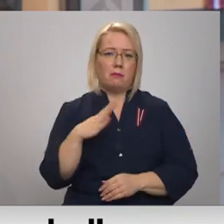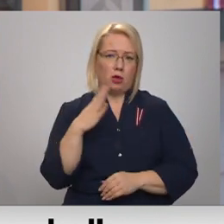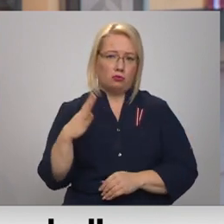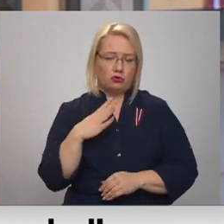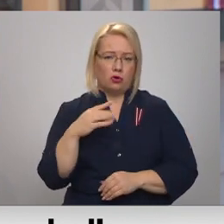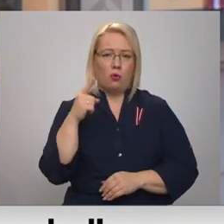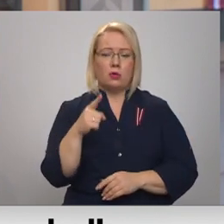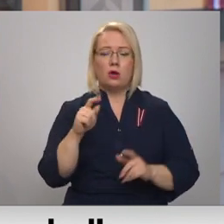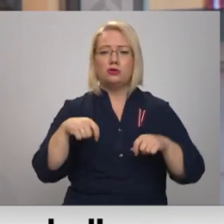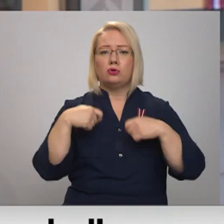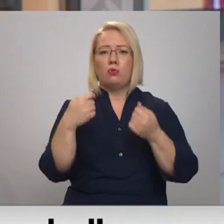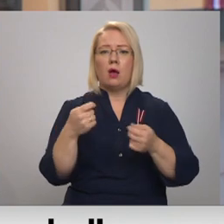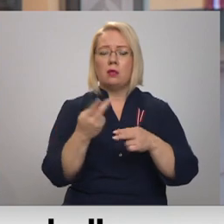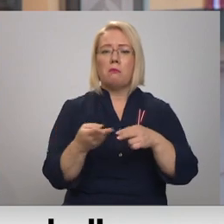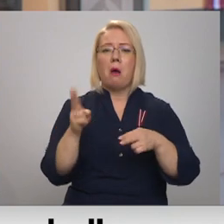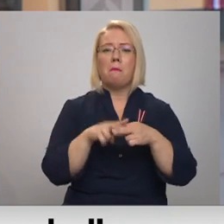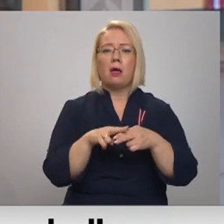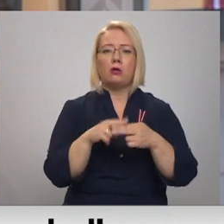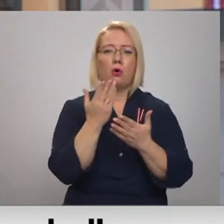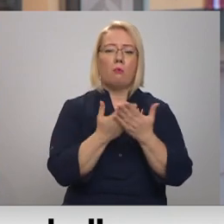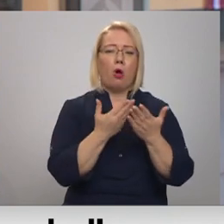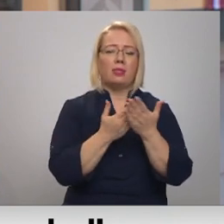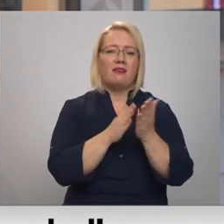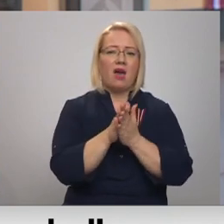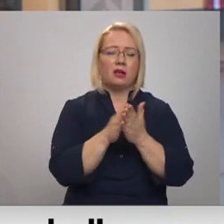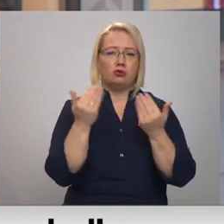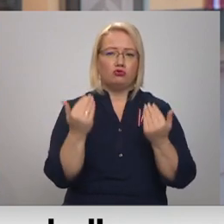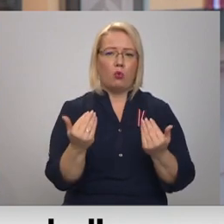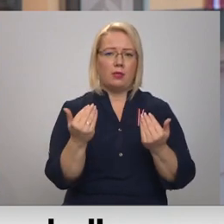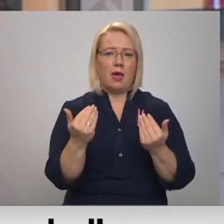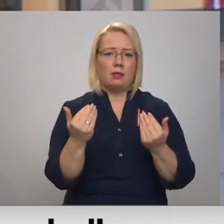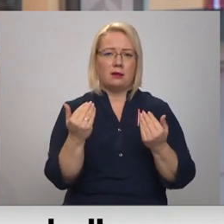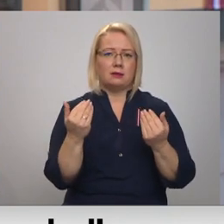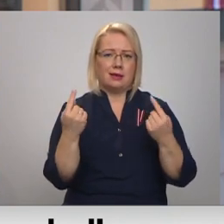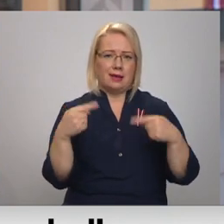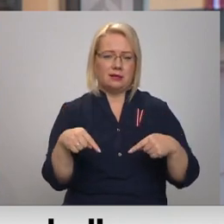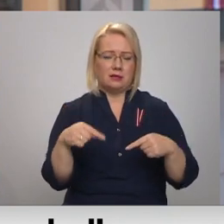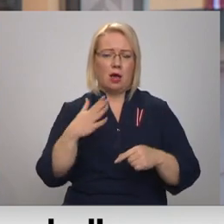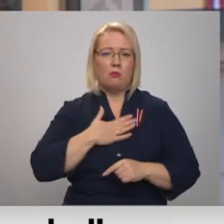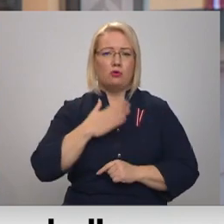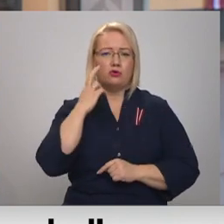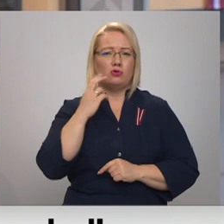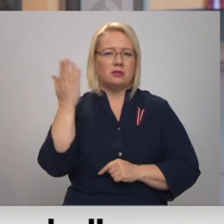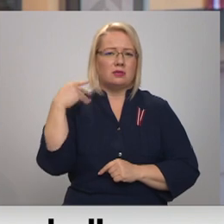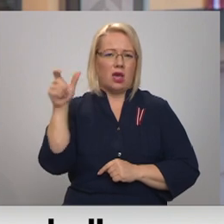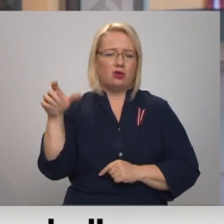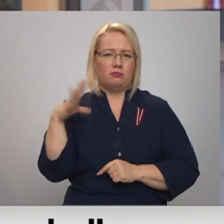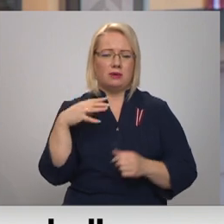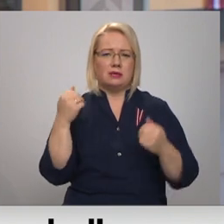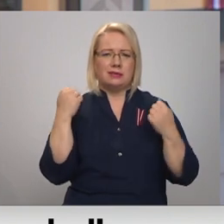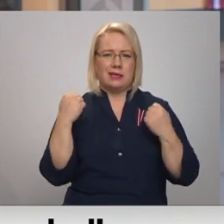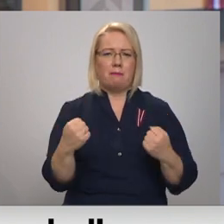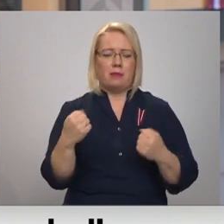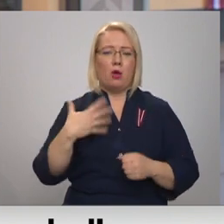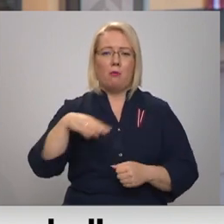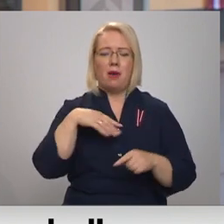varbūt mums arī dos papildu motivāciju šodienas krīzē. Mūsu senči bija stipri, mēs arī būsim stipri